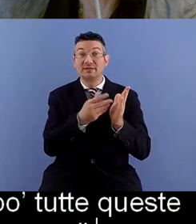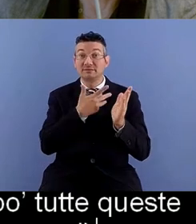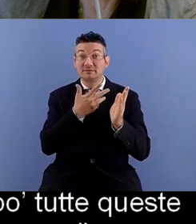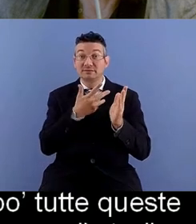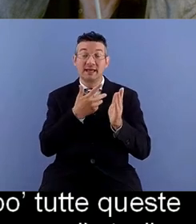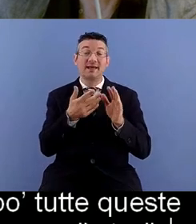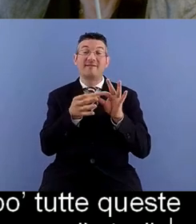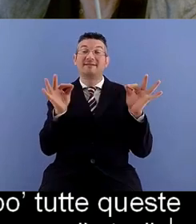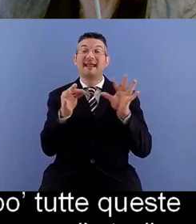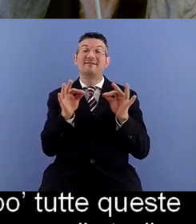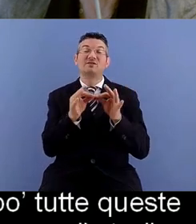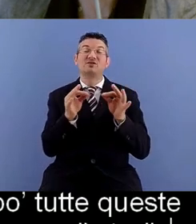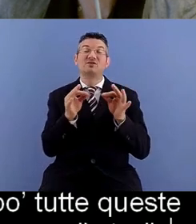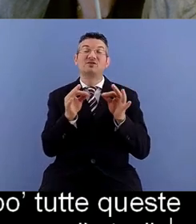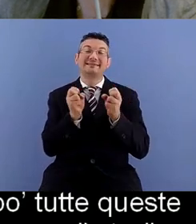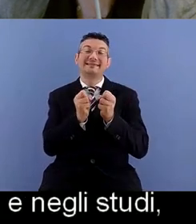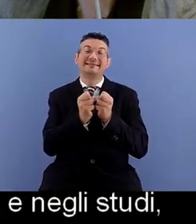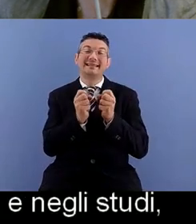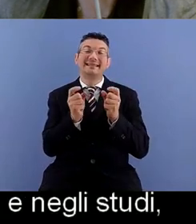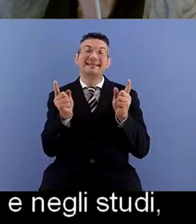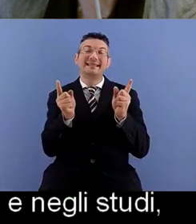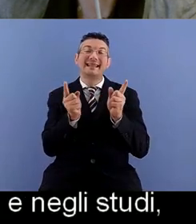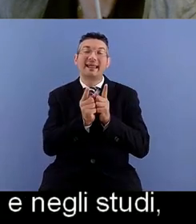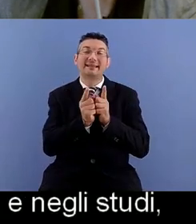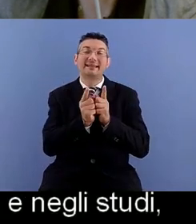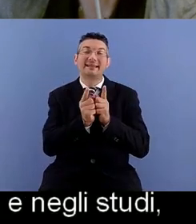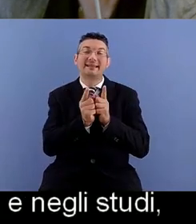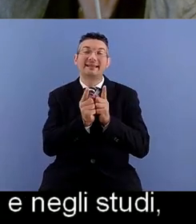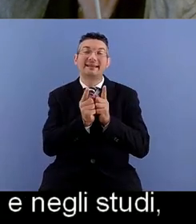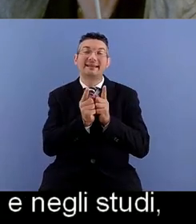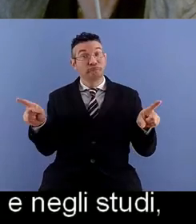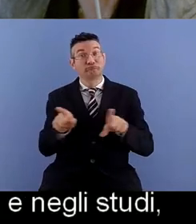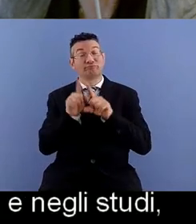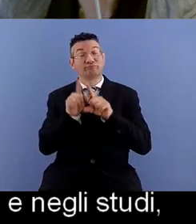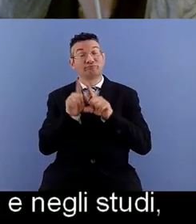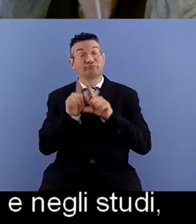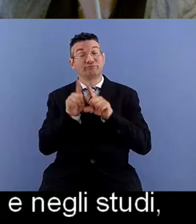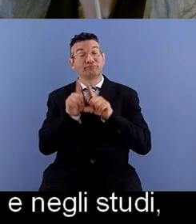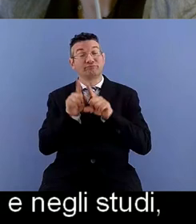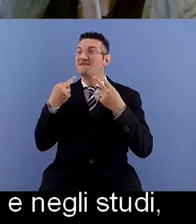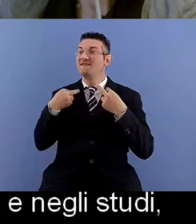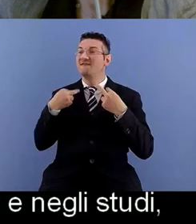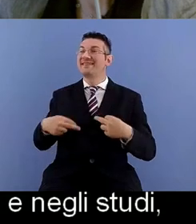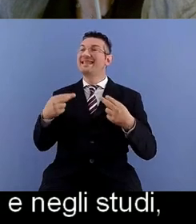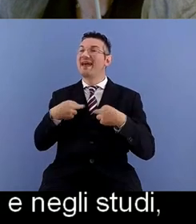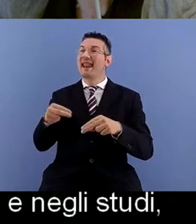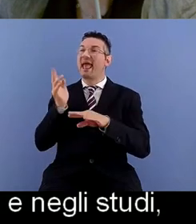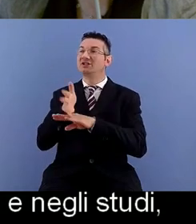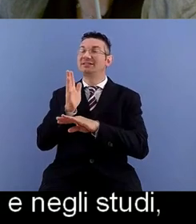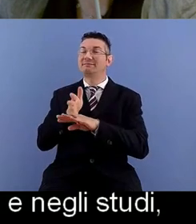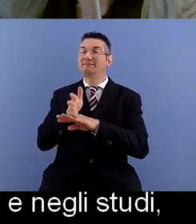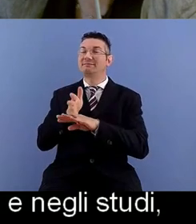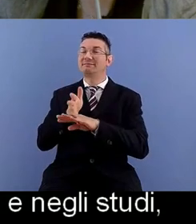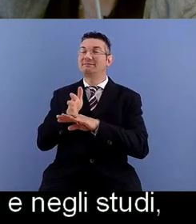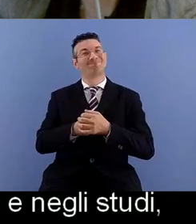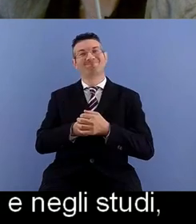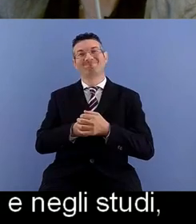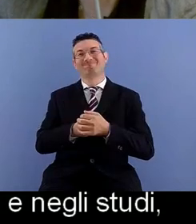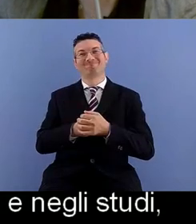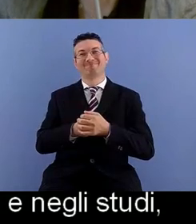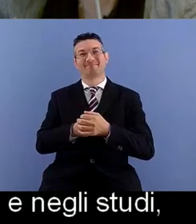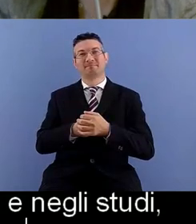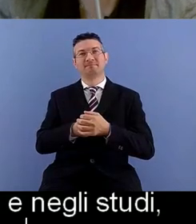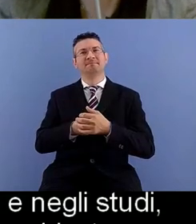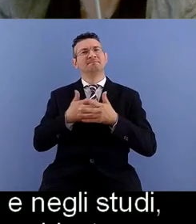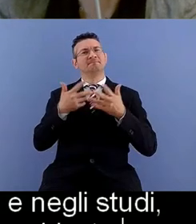non sono le stesse che troviamo nel vivere l'accessibilità e quindi abbiamo chiesto